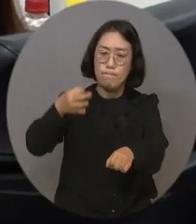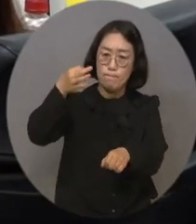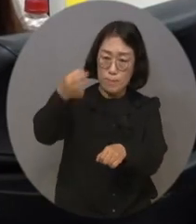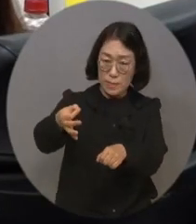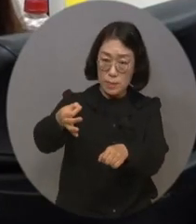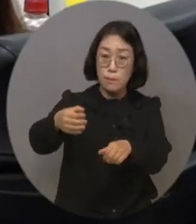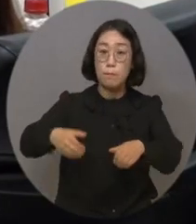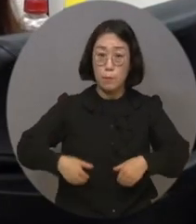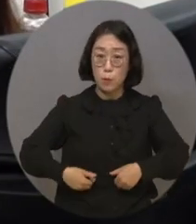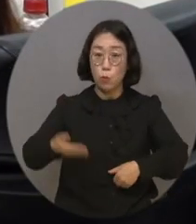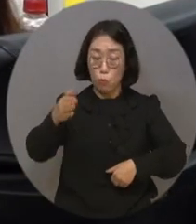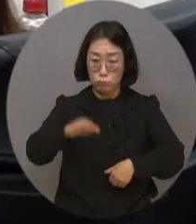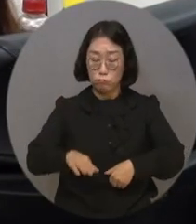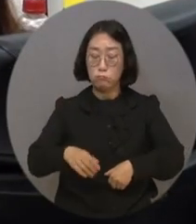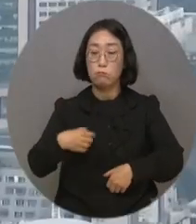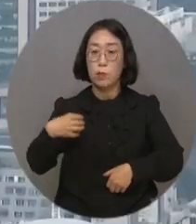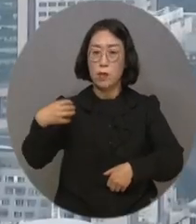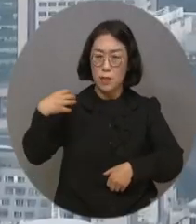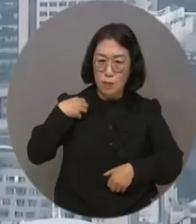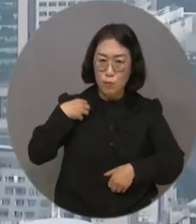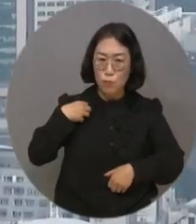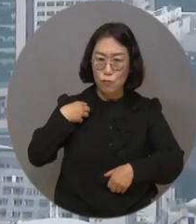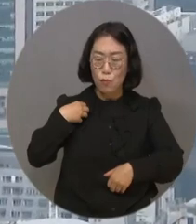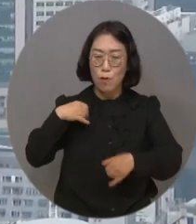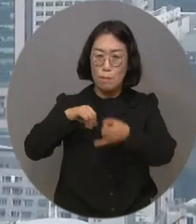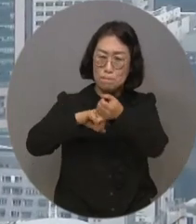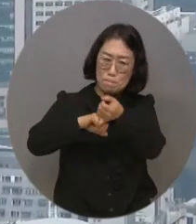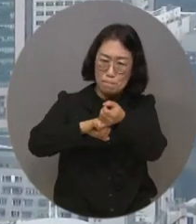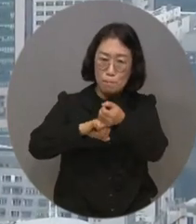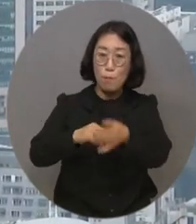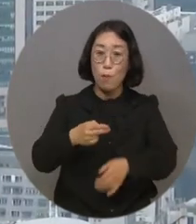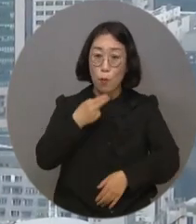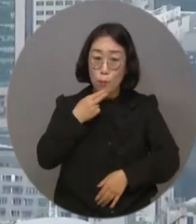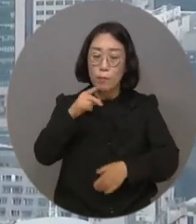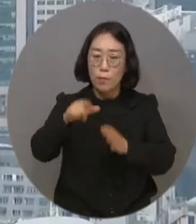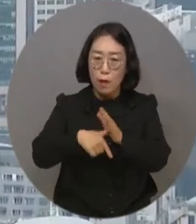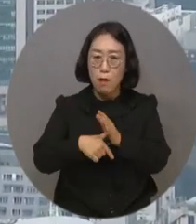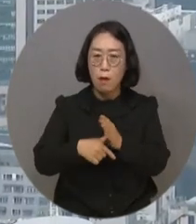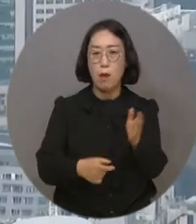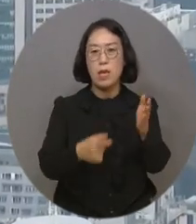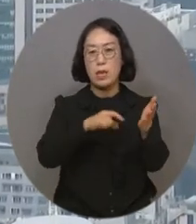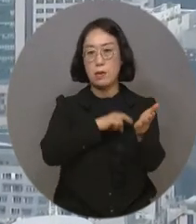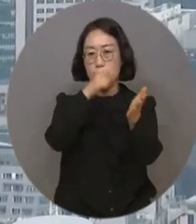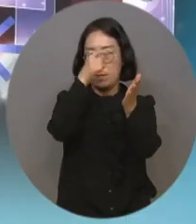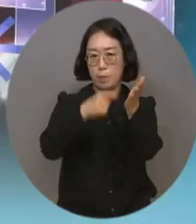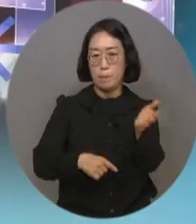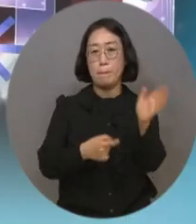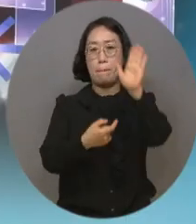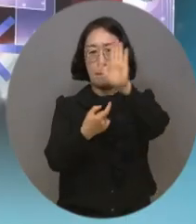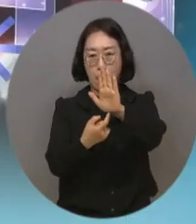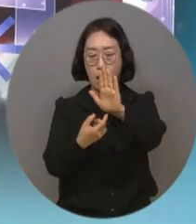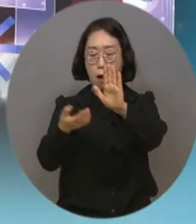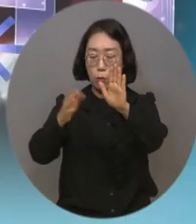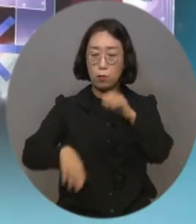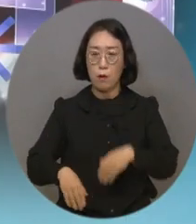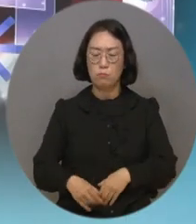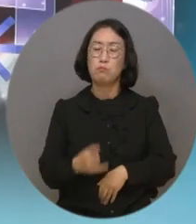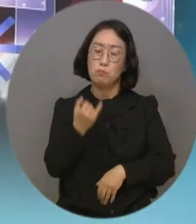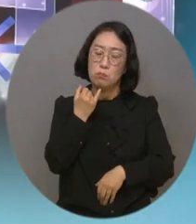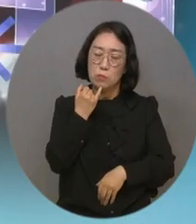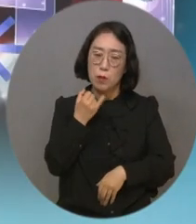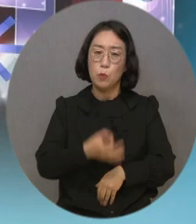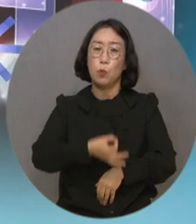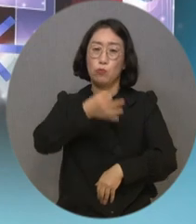고용의무를 이행하지 못한 기관과 기업은 명단이 공표되기도 합니다. 하지만 차라리 부담금을 내는 것이